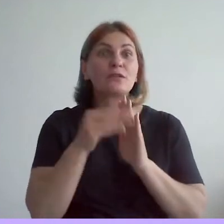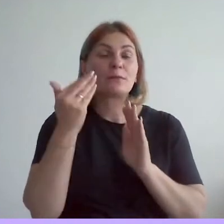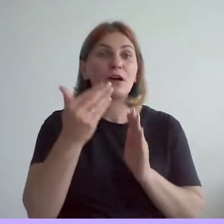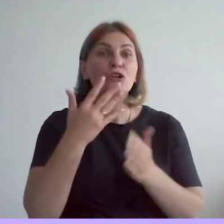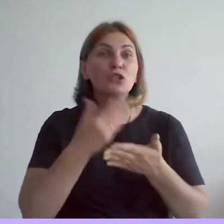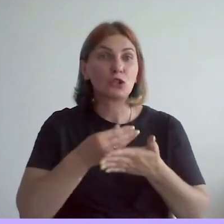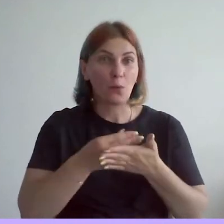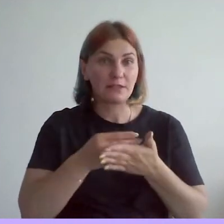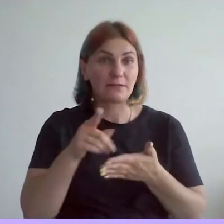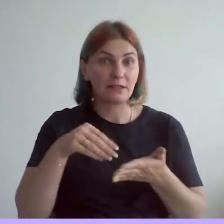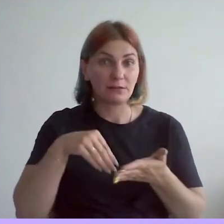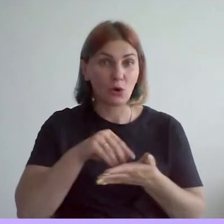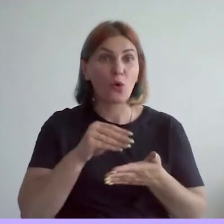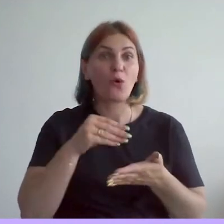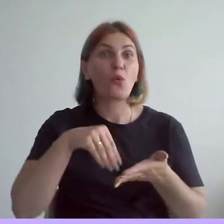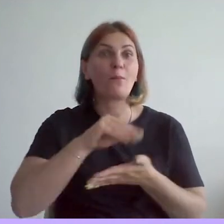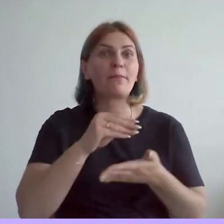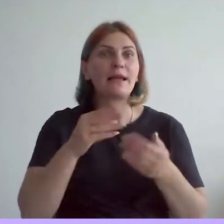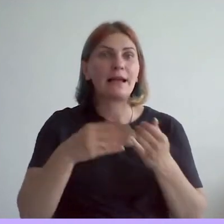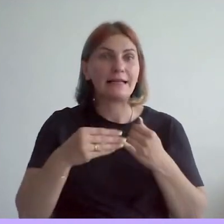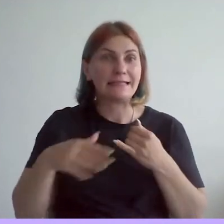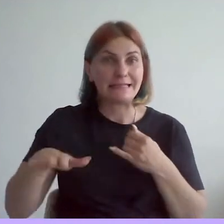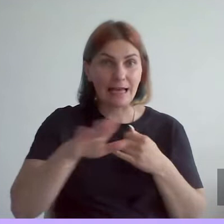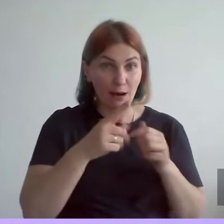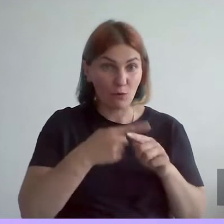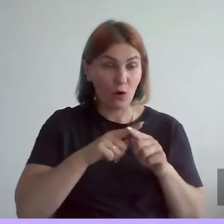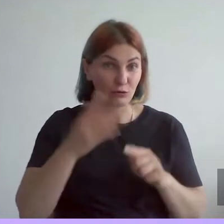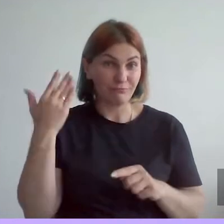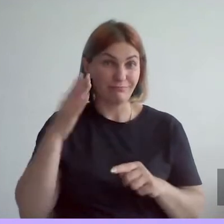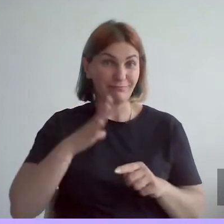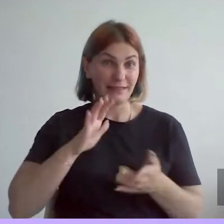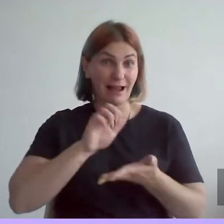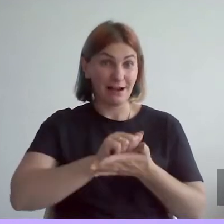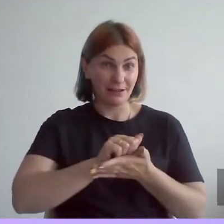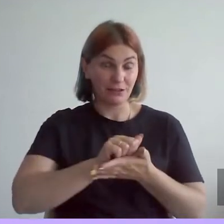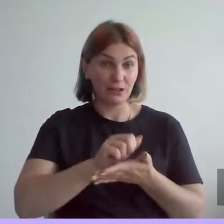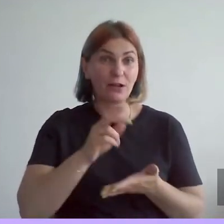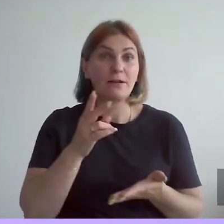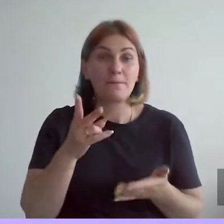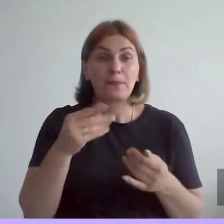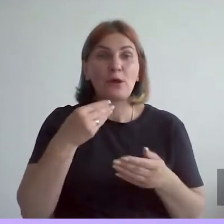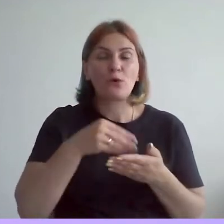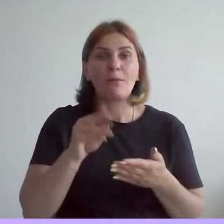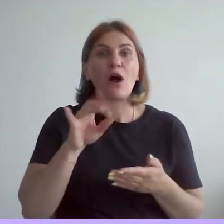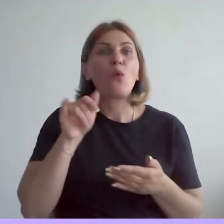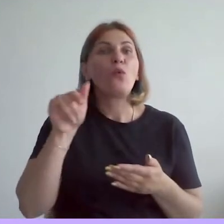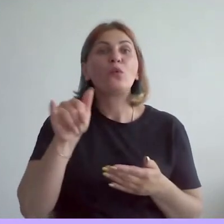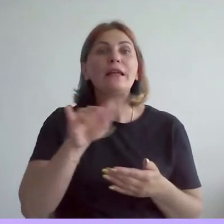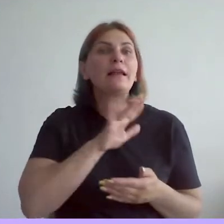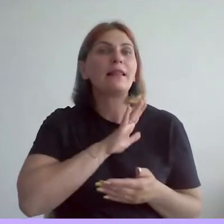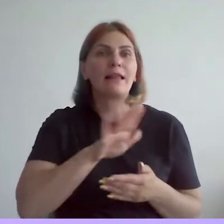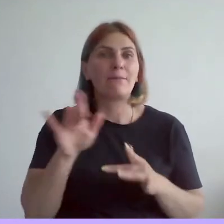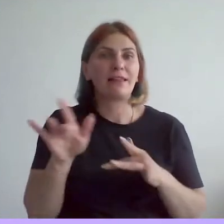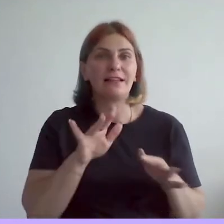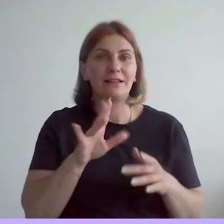выкупили, выкупили землю, которую изначально арендовали. У них ничего не было, не было никакой недвижимости в стране. Все